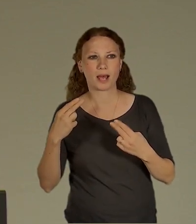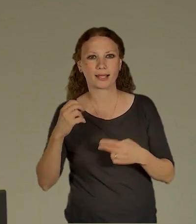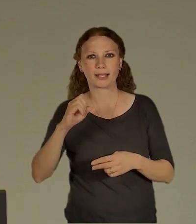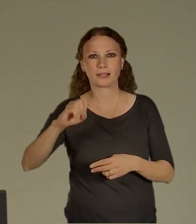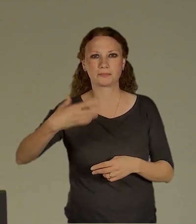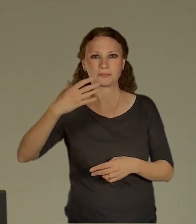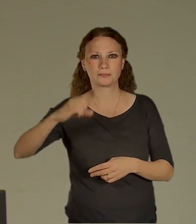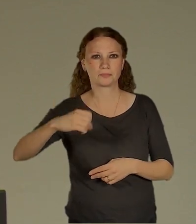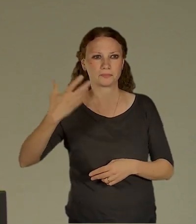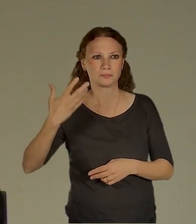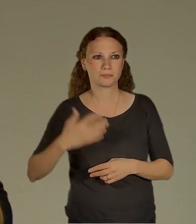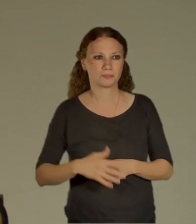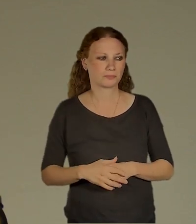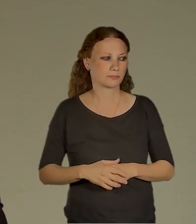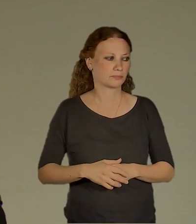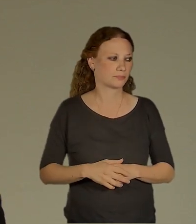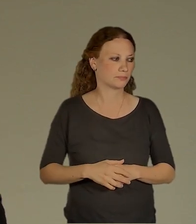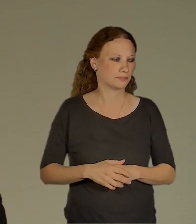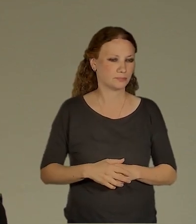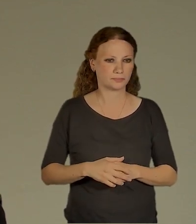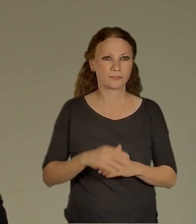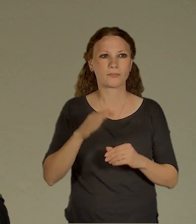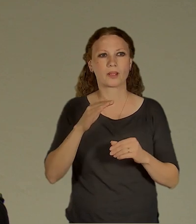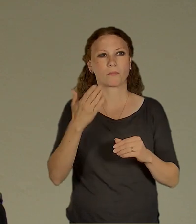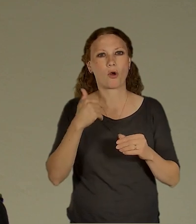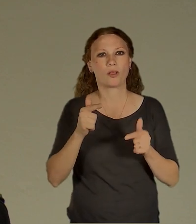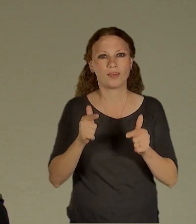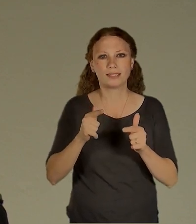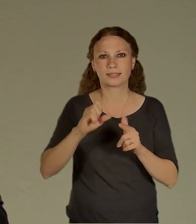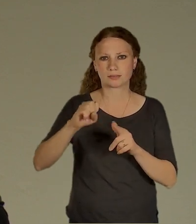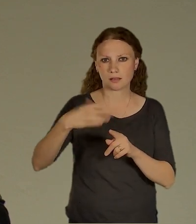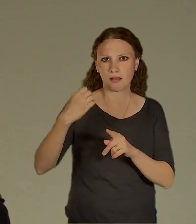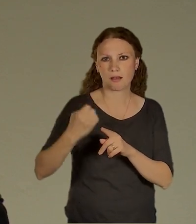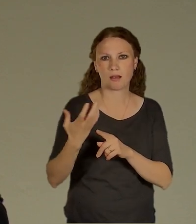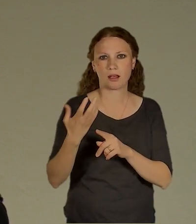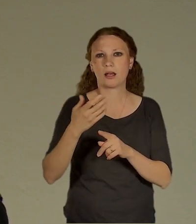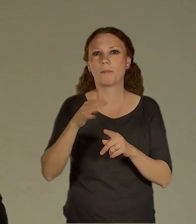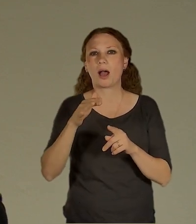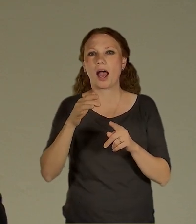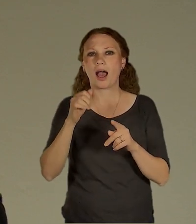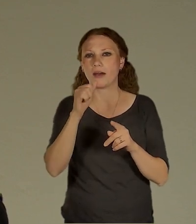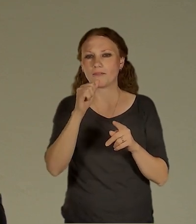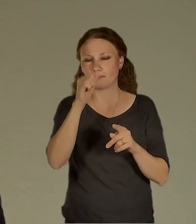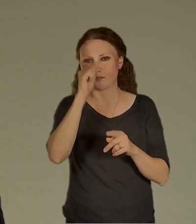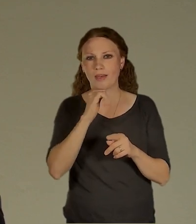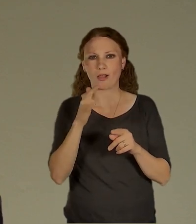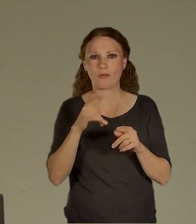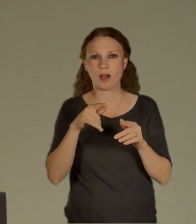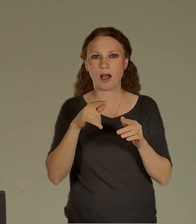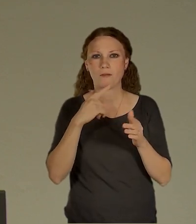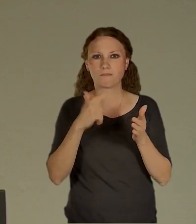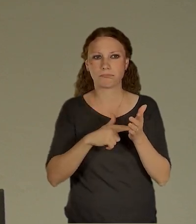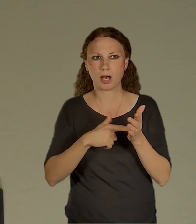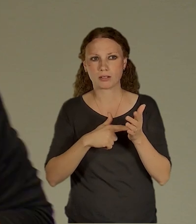barevném schémátku, kde jsou všechny ty investice pohromadě, tak tam je jedna fialová barvička právě na tu budoucí kolej, zanořující se pod Smíchov City